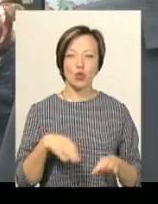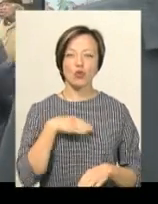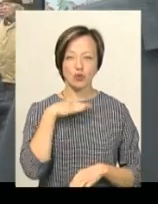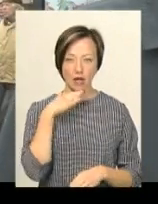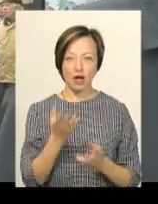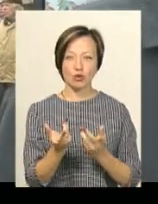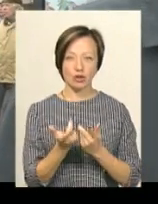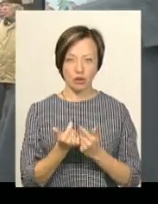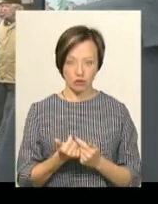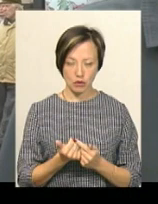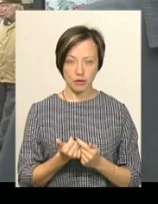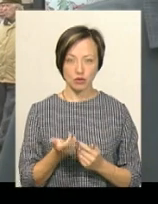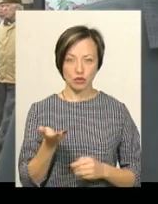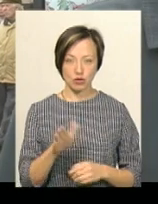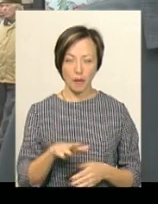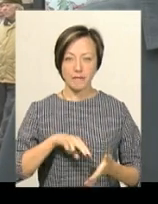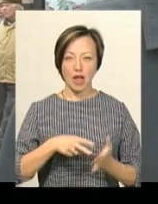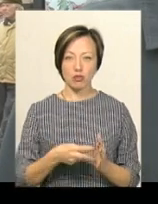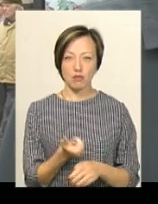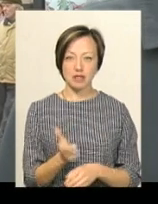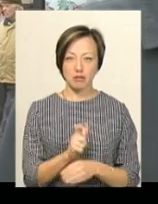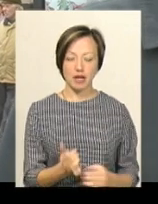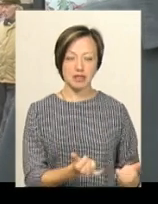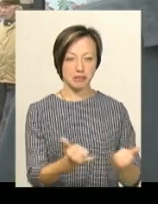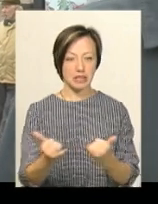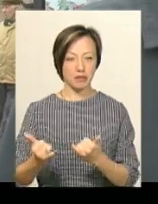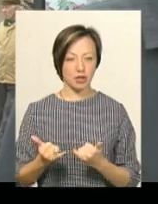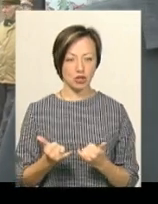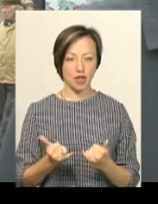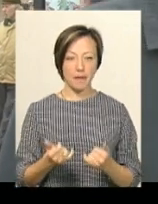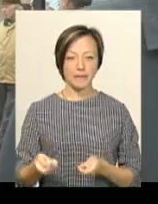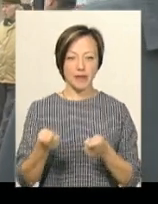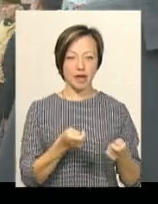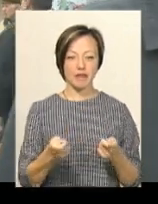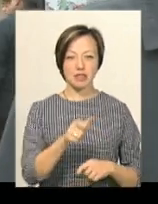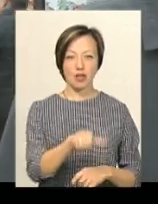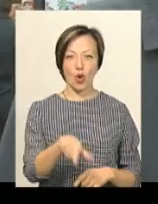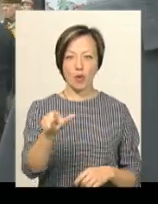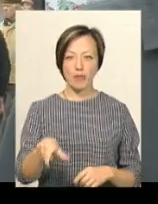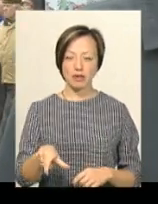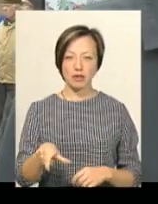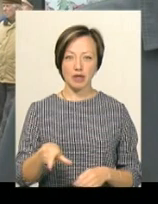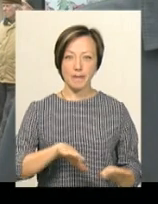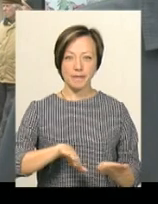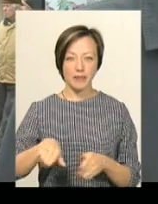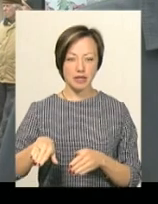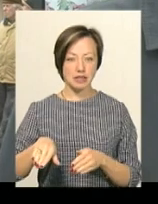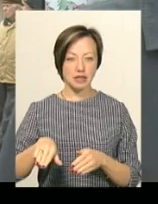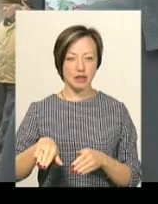Особливо ми плануємо максимально забезпечити перевезення громадян під